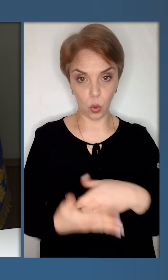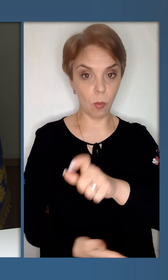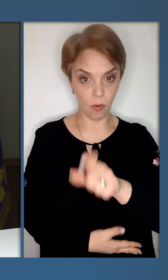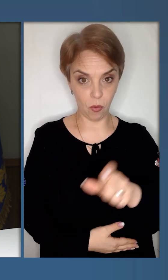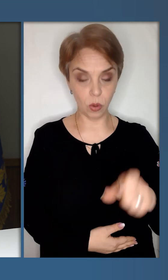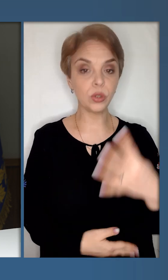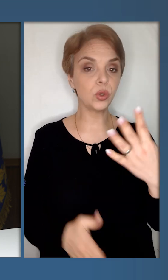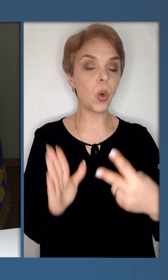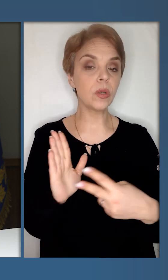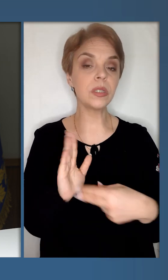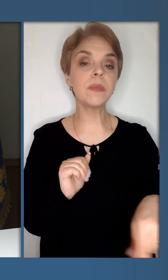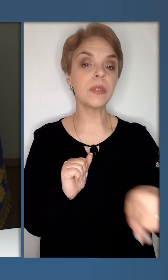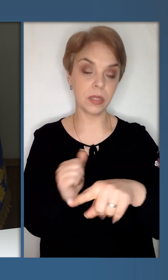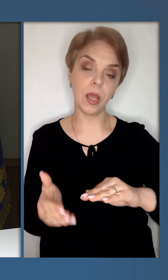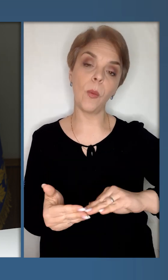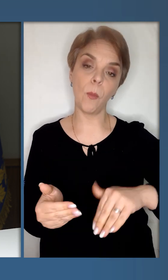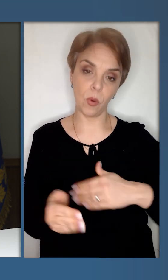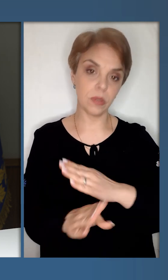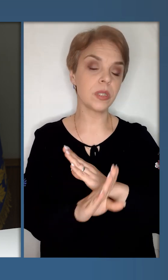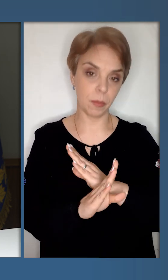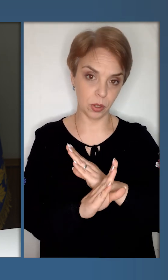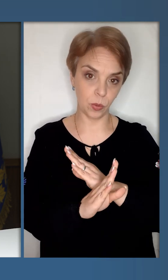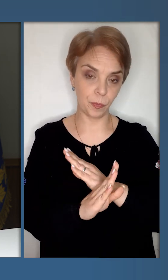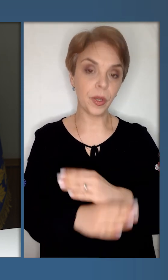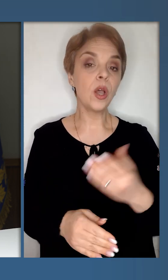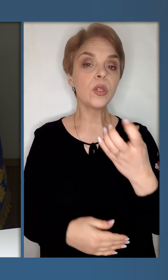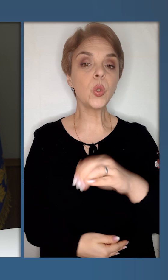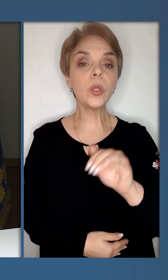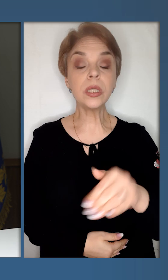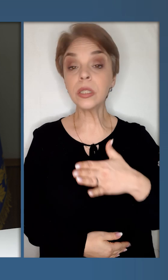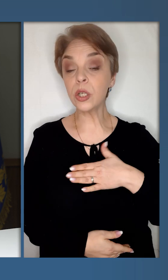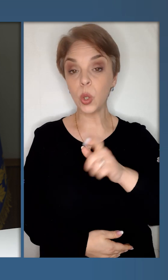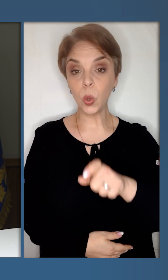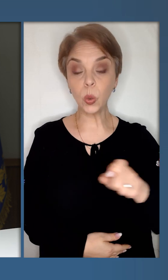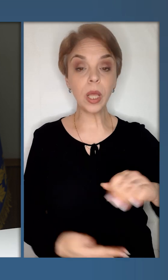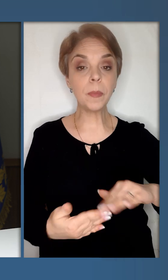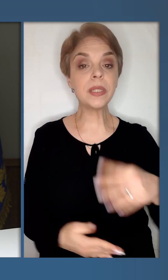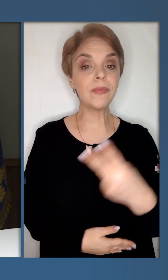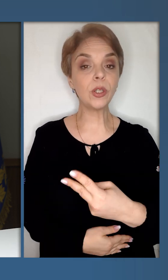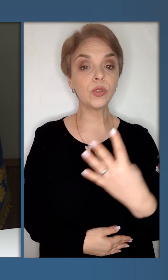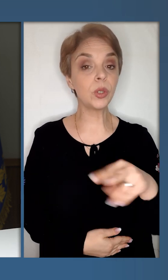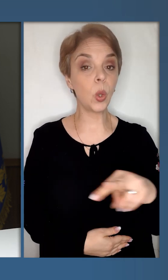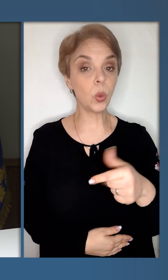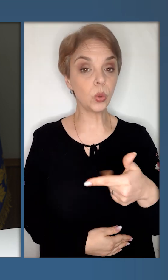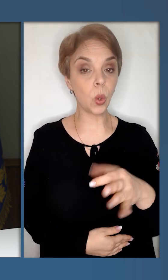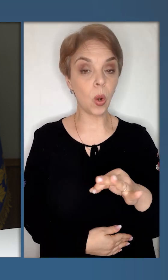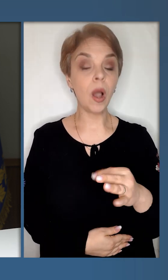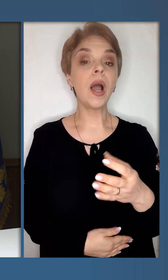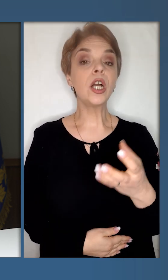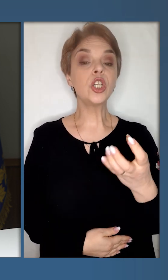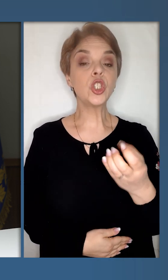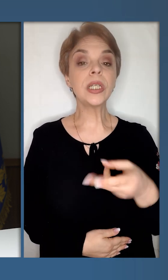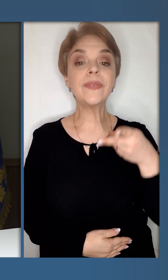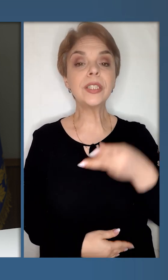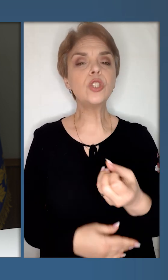добровольців, 47 з них – посмертні. Сотні тисяч наших людей після 24 лютого і ще